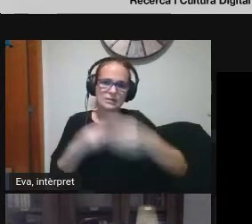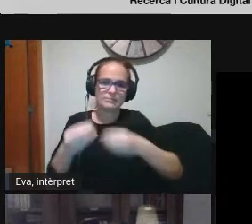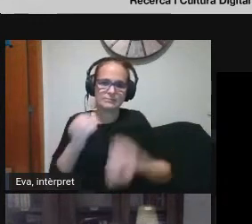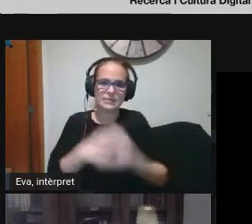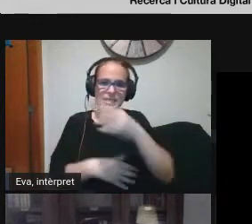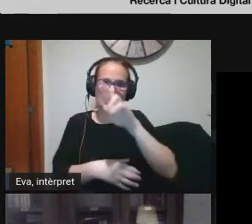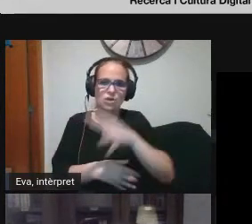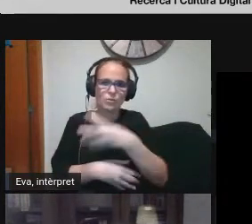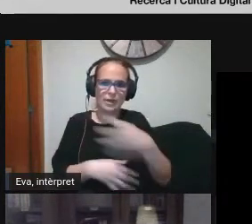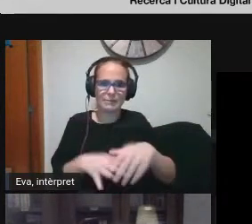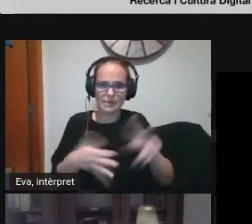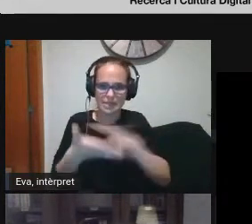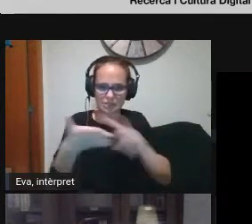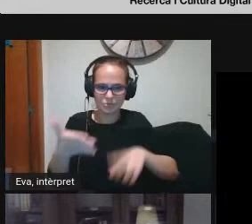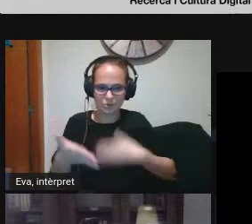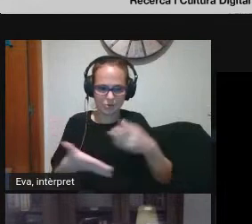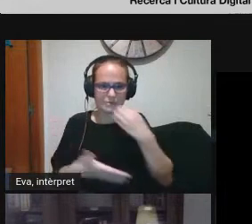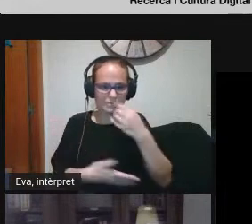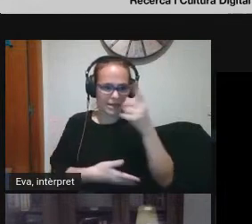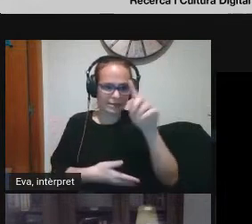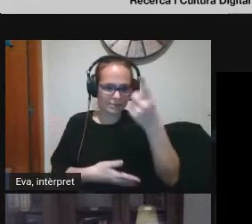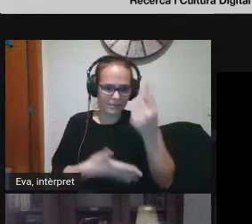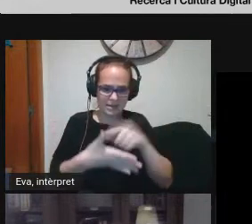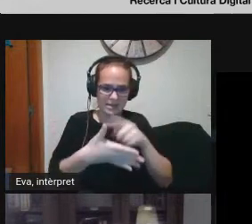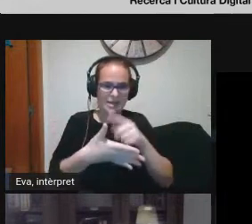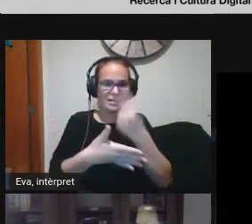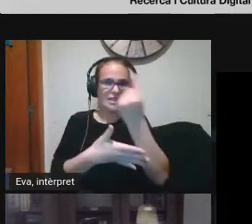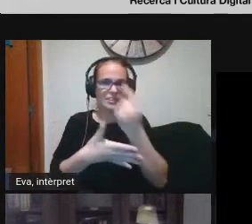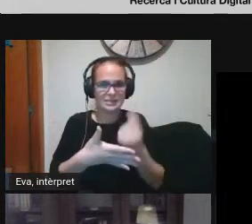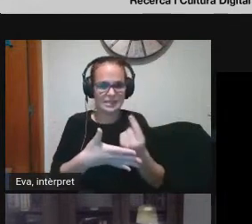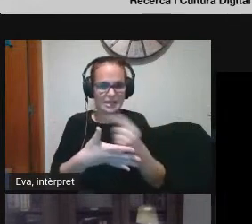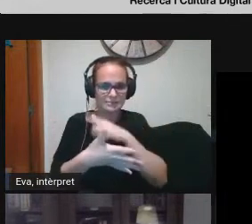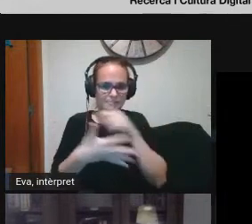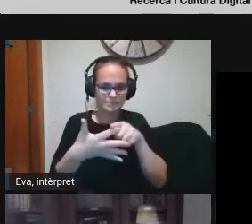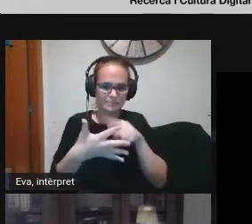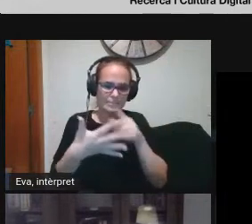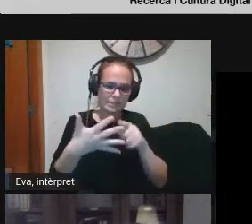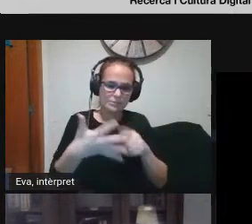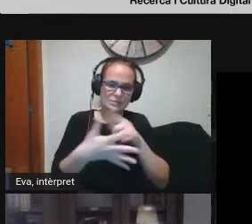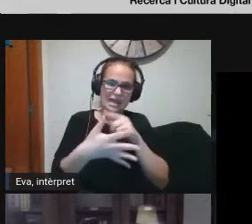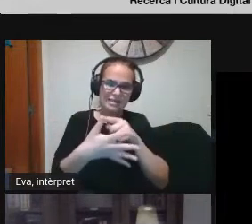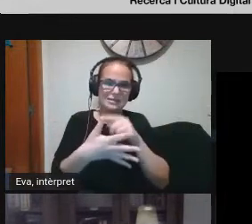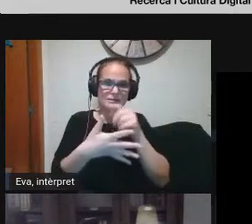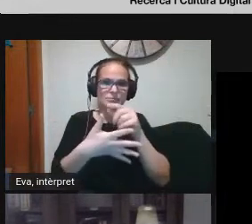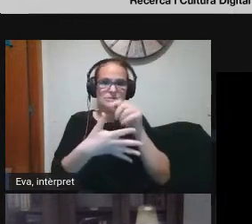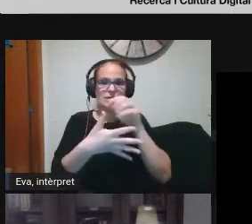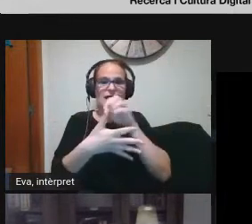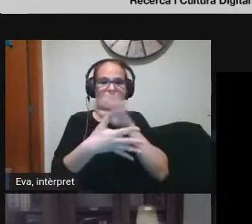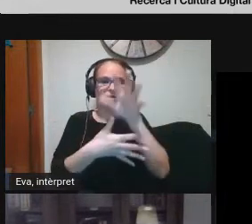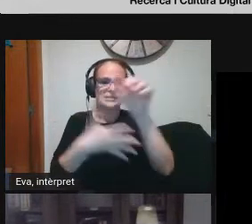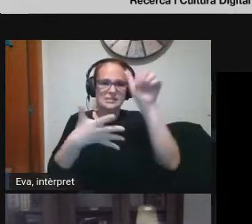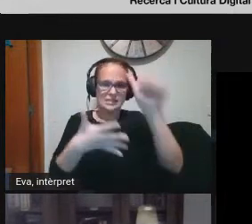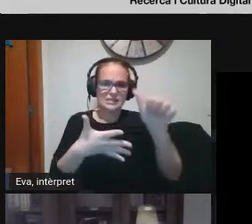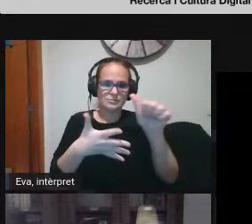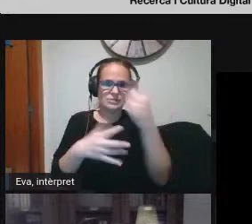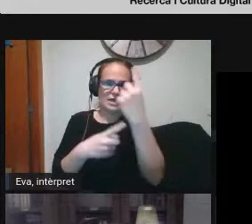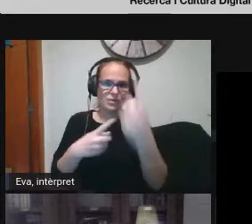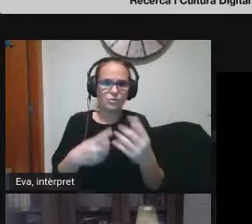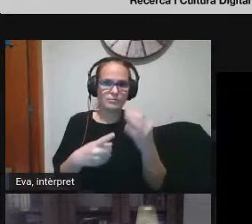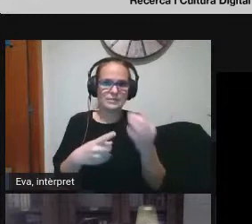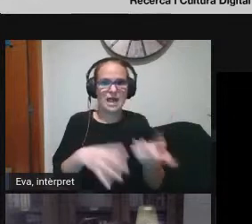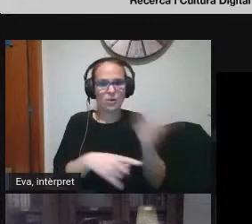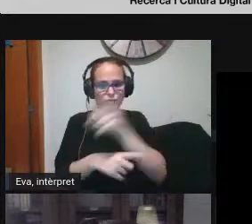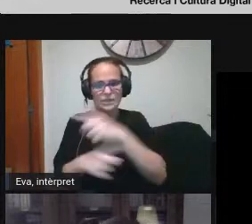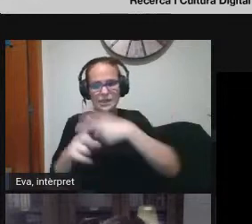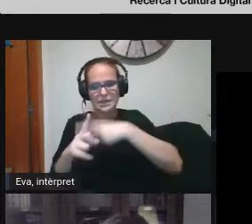fixeu-vos la primera competència que és el disseny a cos sota teniu els descriptors que ens marca el document i al costat teniu els tres nivells